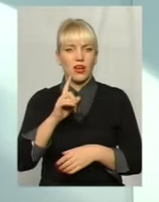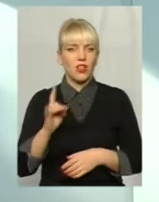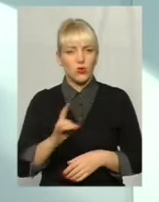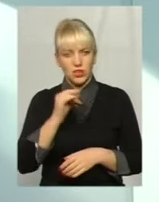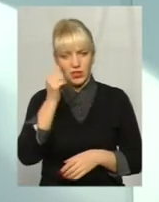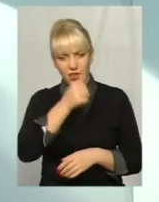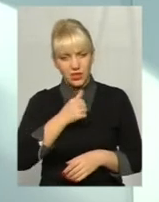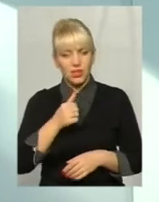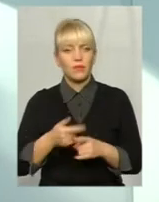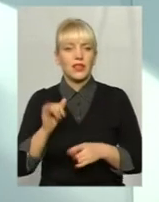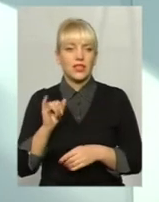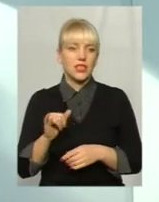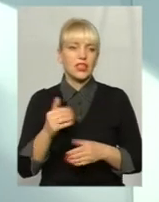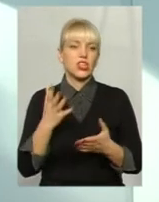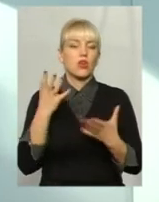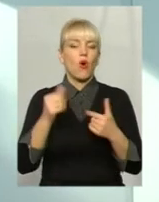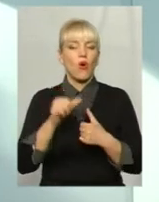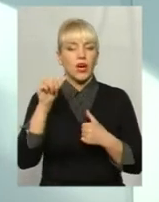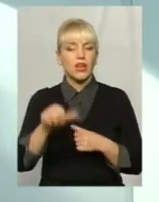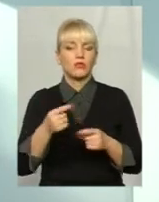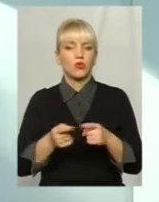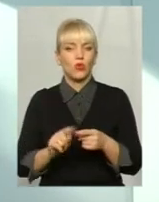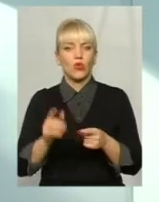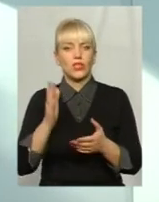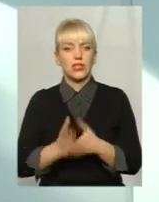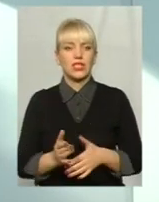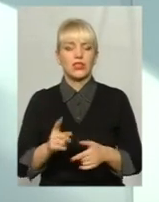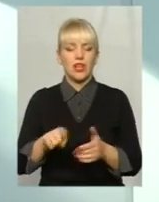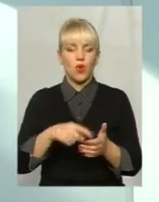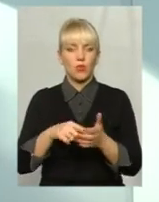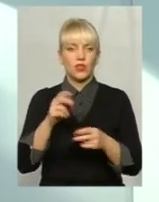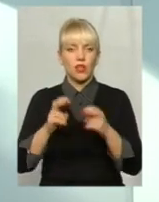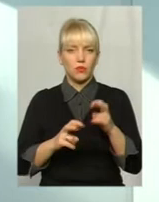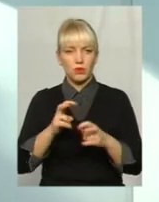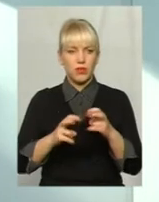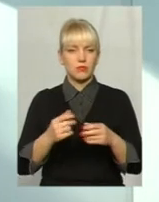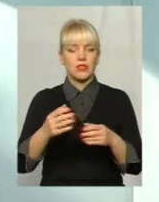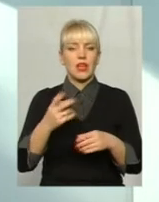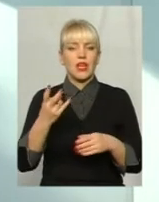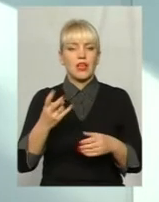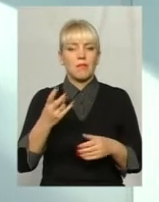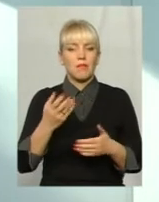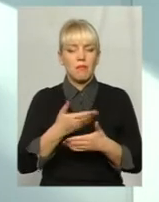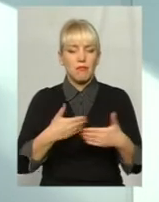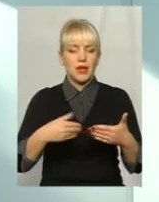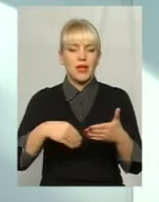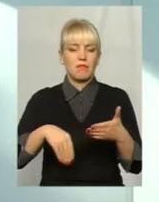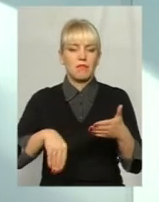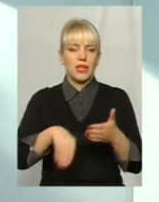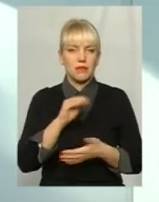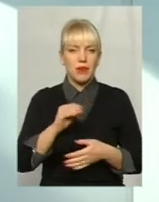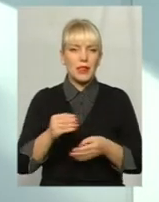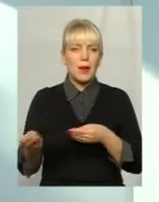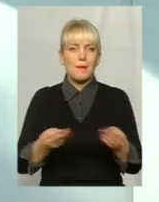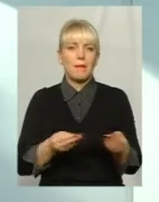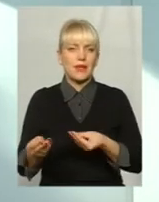Крім того, ще і для комунального підтримування, будівництва, ремонту, експлуатації людей, ми придбали ще піском, машина, яка